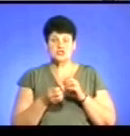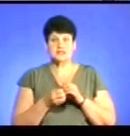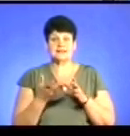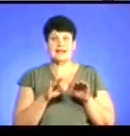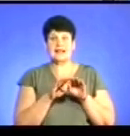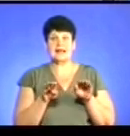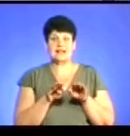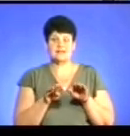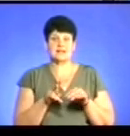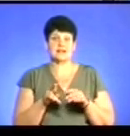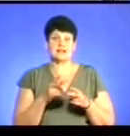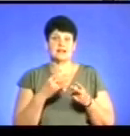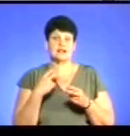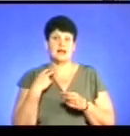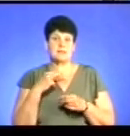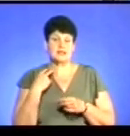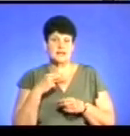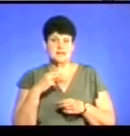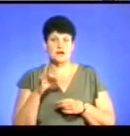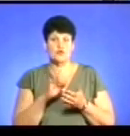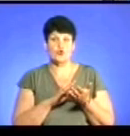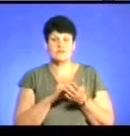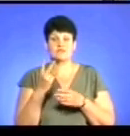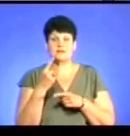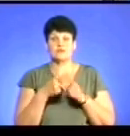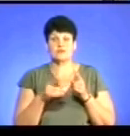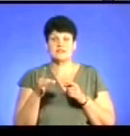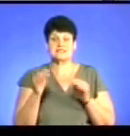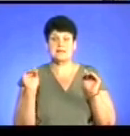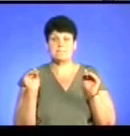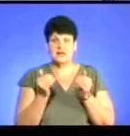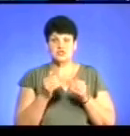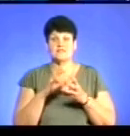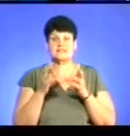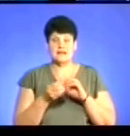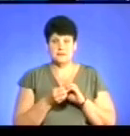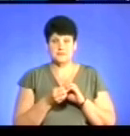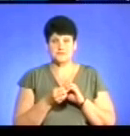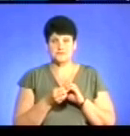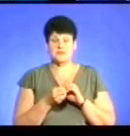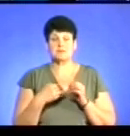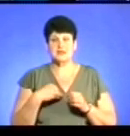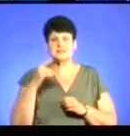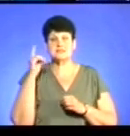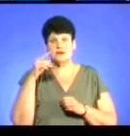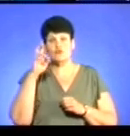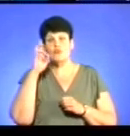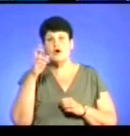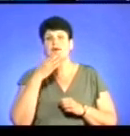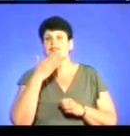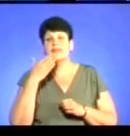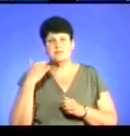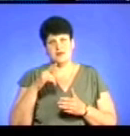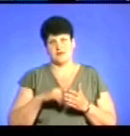що рівень криміналізації серед ромів у 2,5 рази нижче, ніж загальний. Ну, загалом, ми ж знаємо, що у Бога нема релігій,